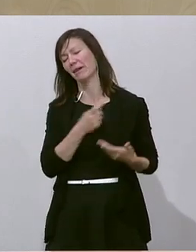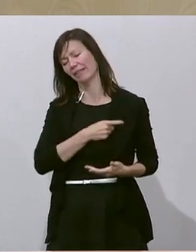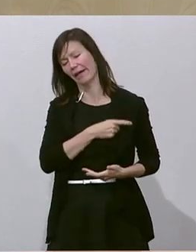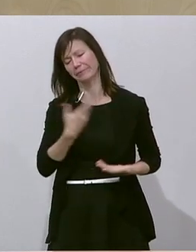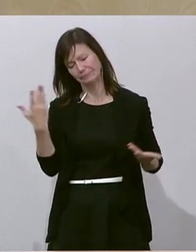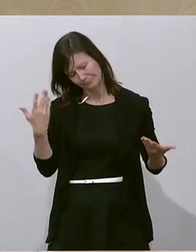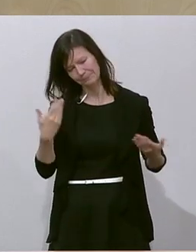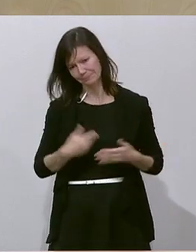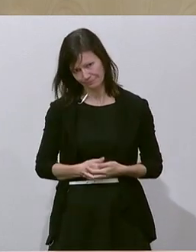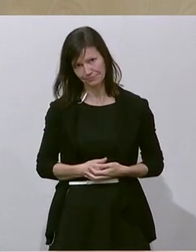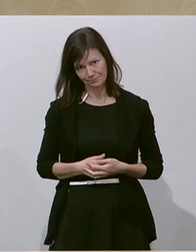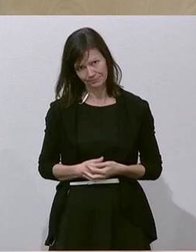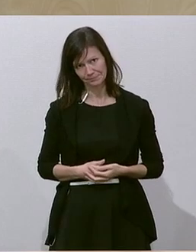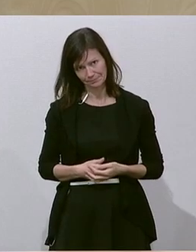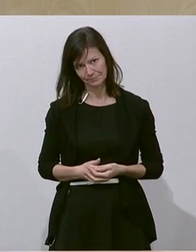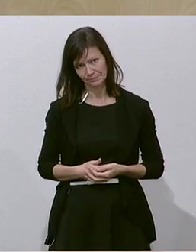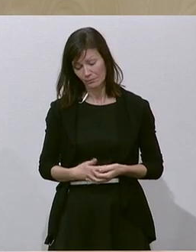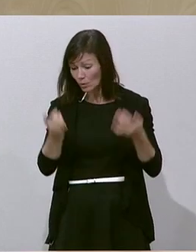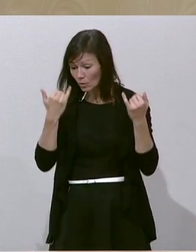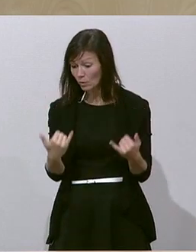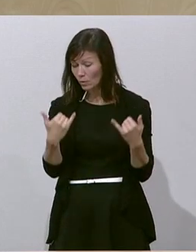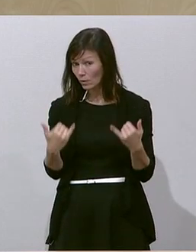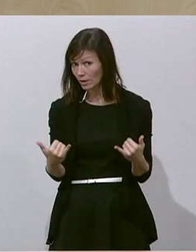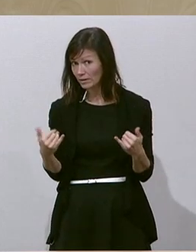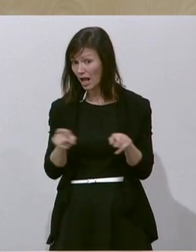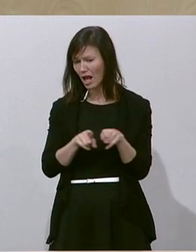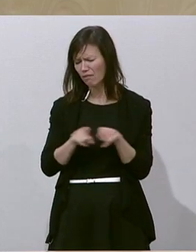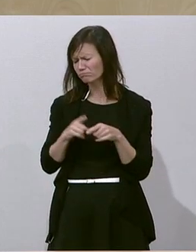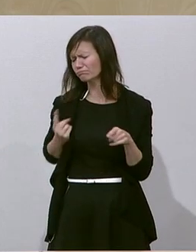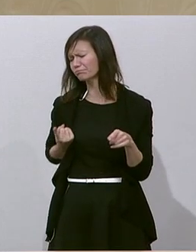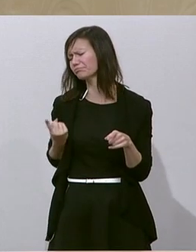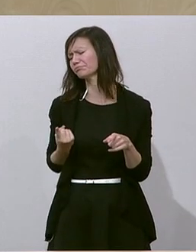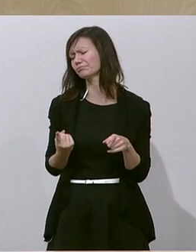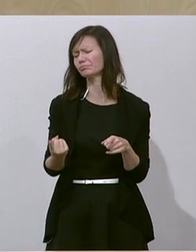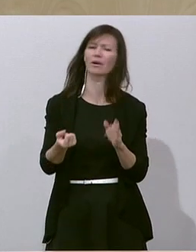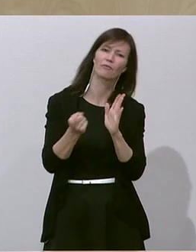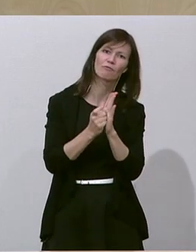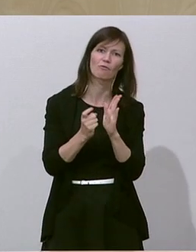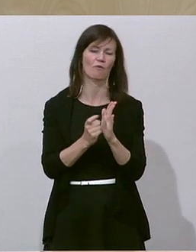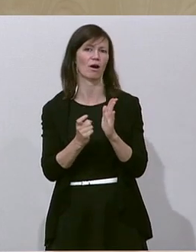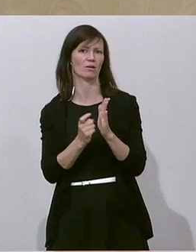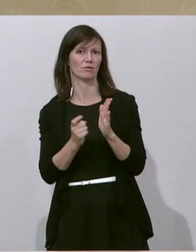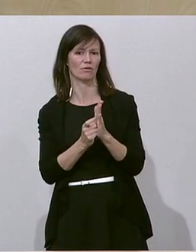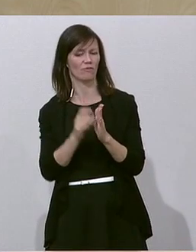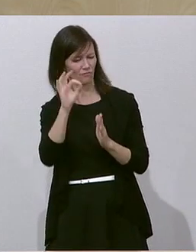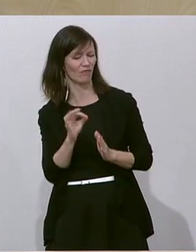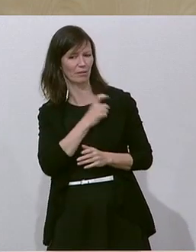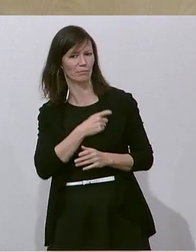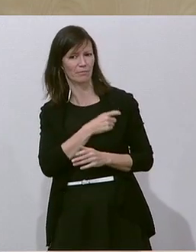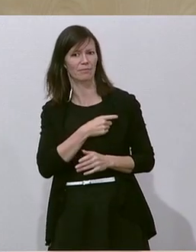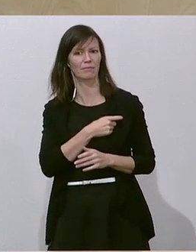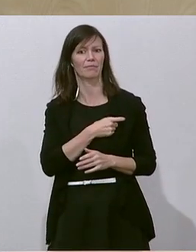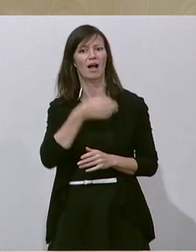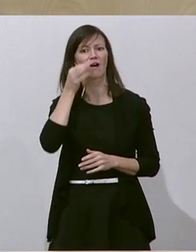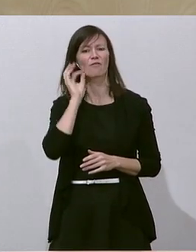Und wir werden heute eine lange Geforderung von uns Freiheitlichen, da hat, glaube ich, die Kollegin Palakowitsch,